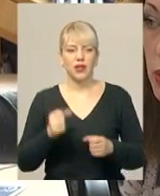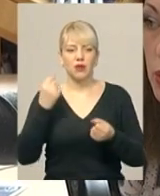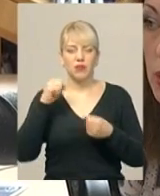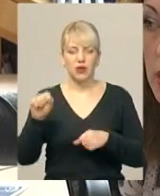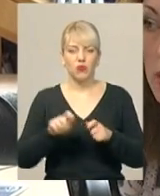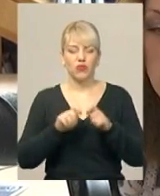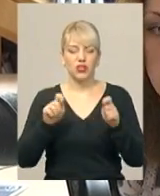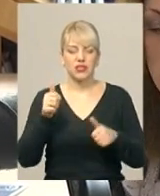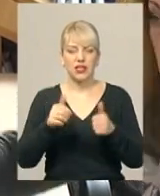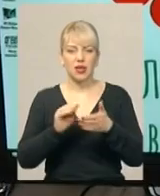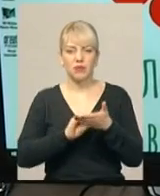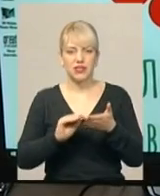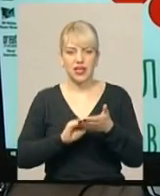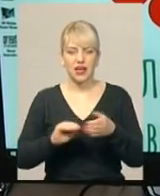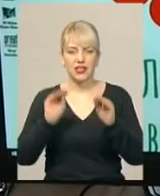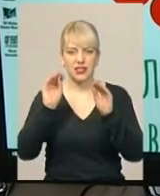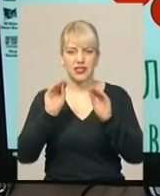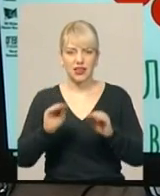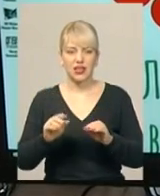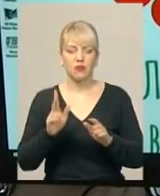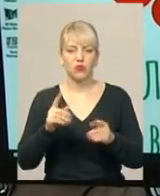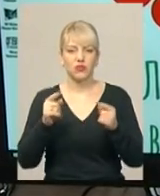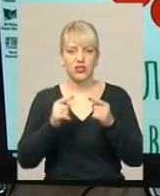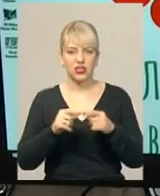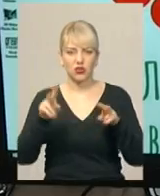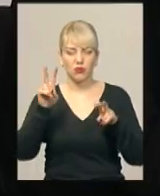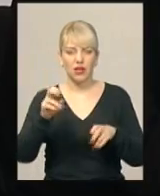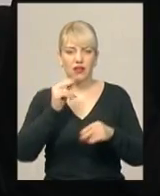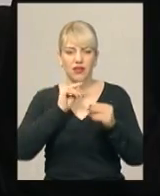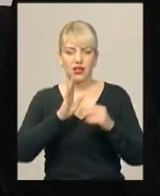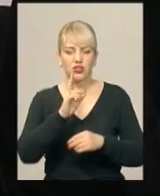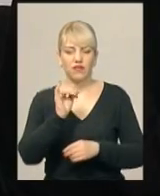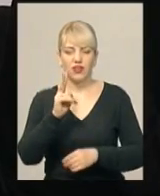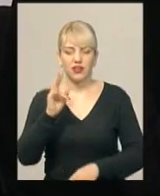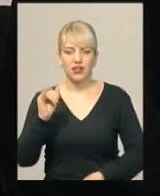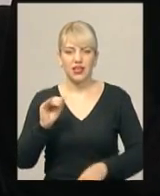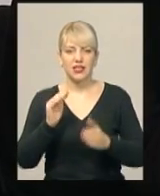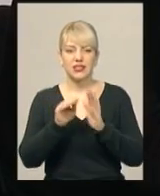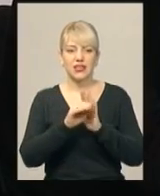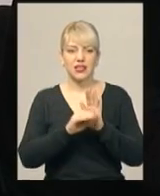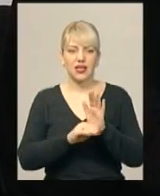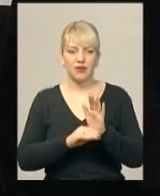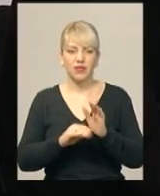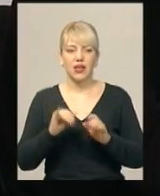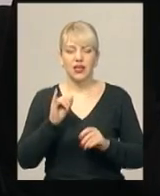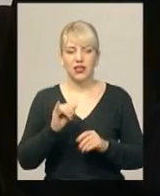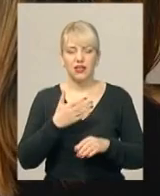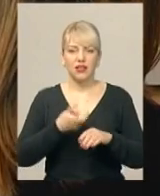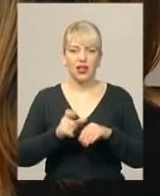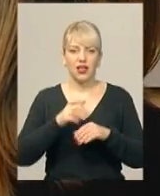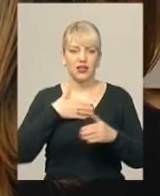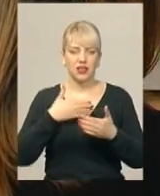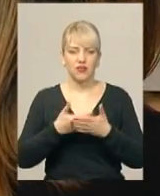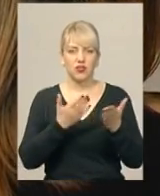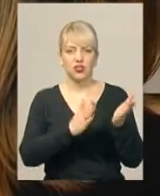написання енциклопедичних статей визначатимуть у номінаціях «Найкраща віки стаття», «Найкраща поліпшена віки стаття» та «Найактивніша